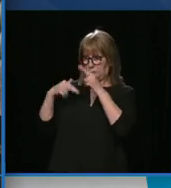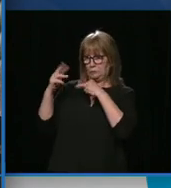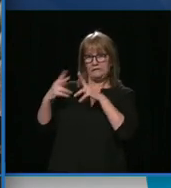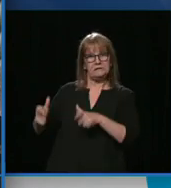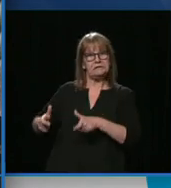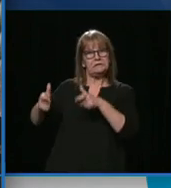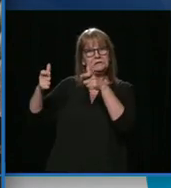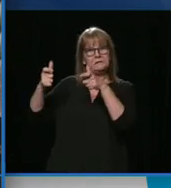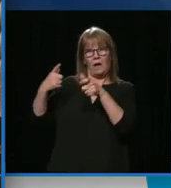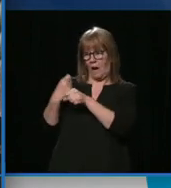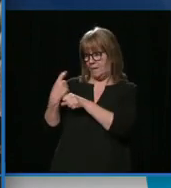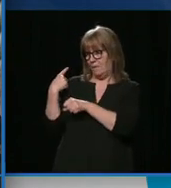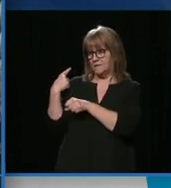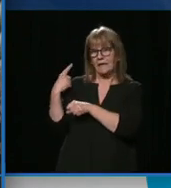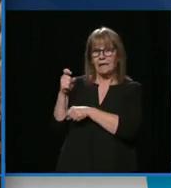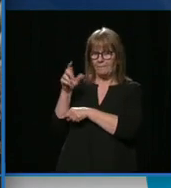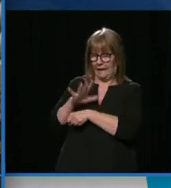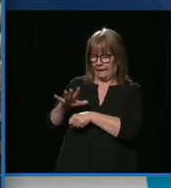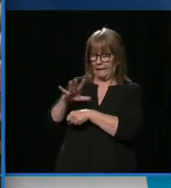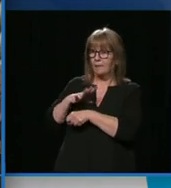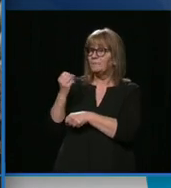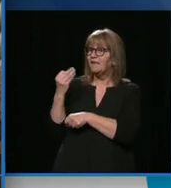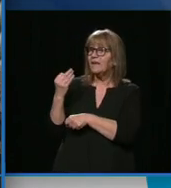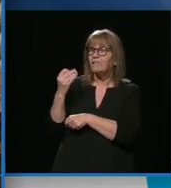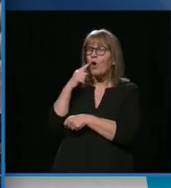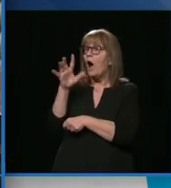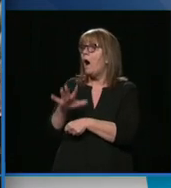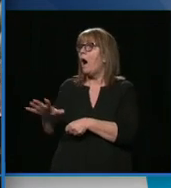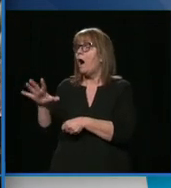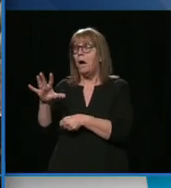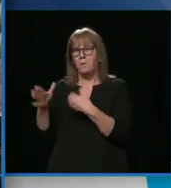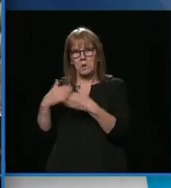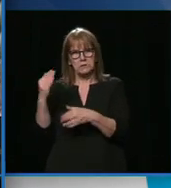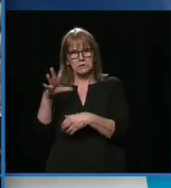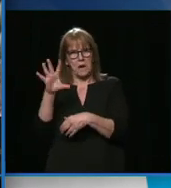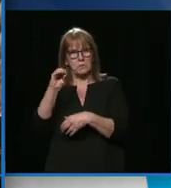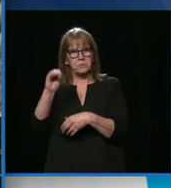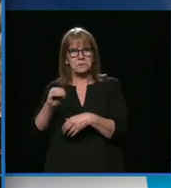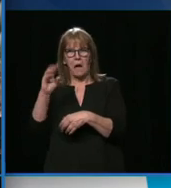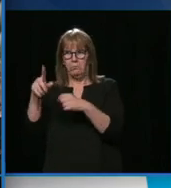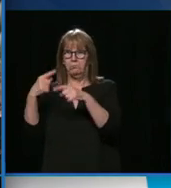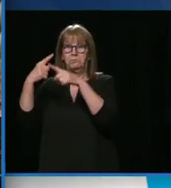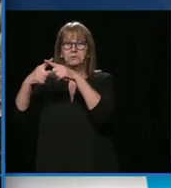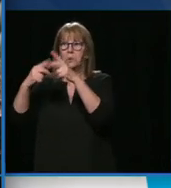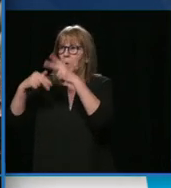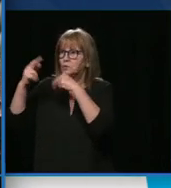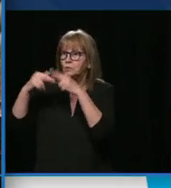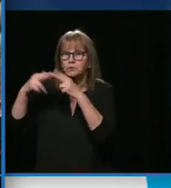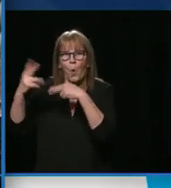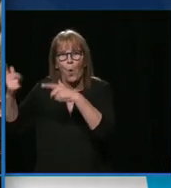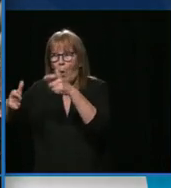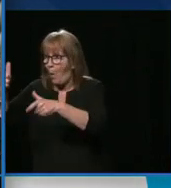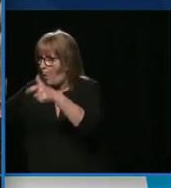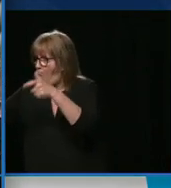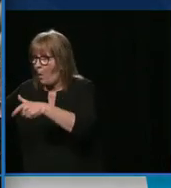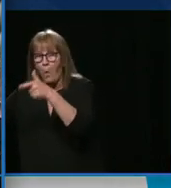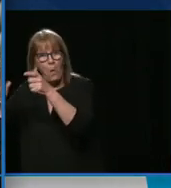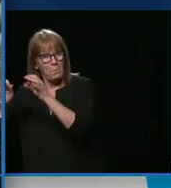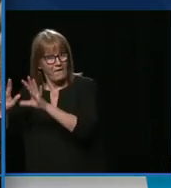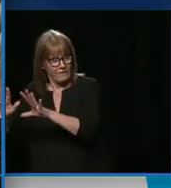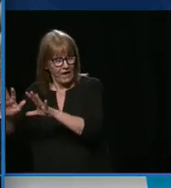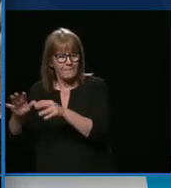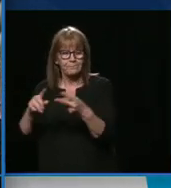donc du secteur privé, de plus de 50 %. Donc, le marché privé réagit. Ensuite, nous avons financé